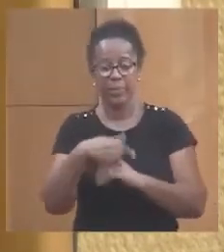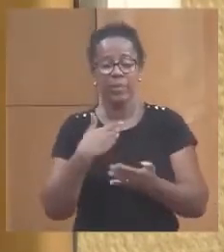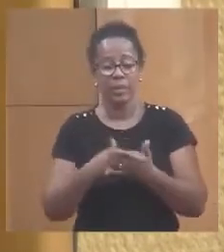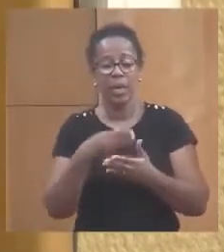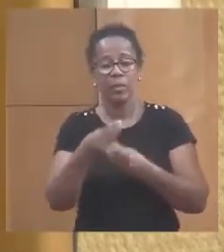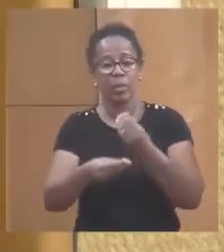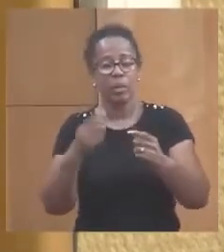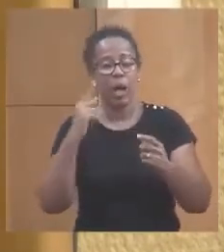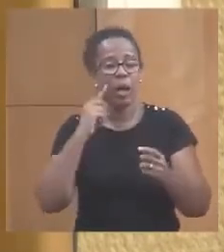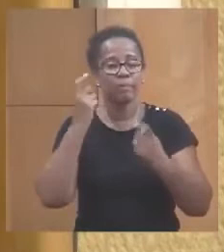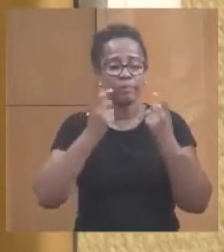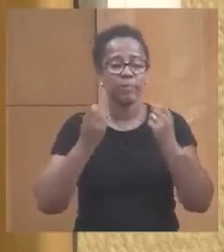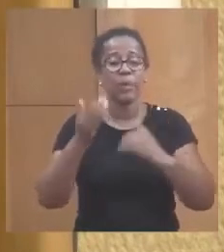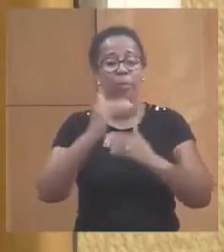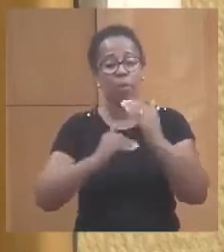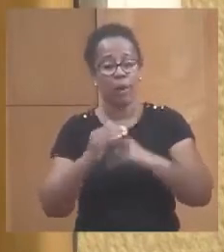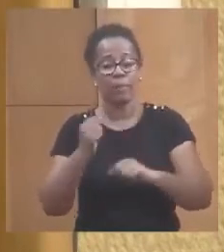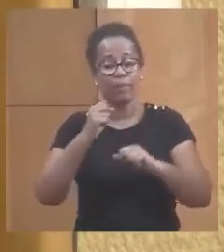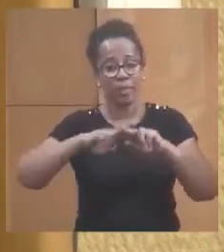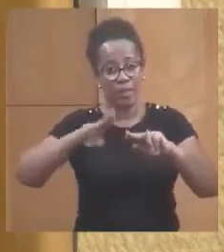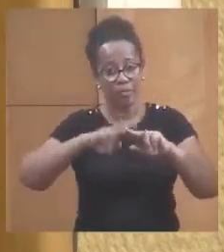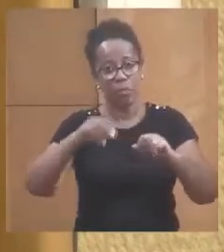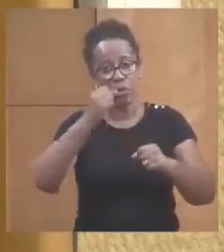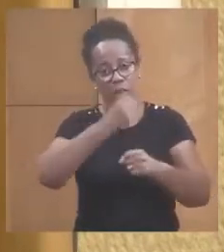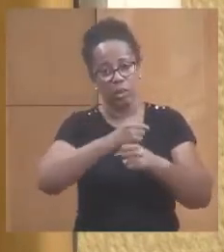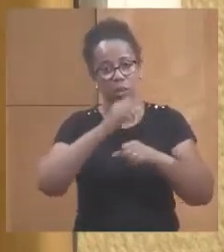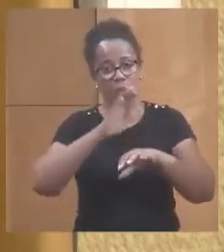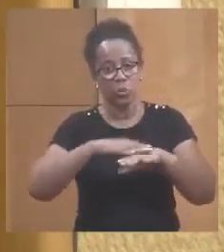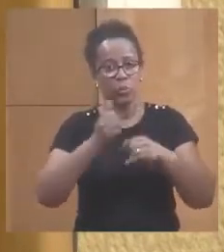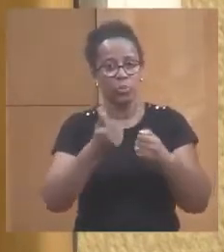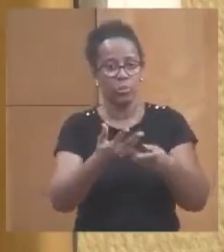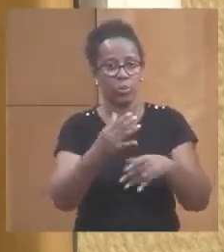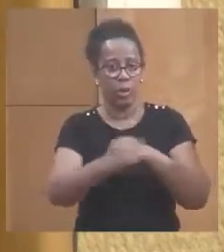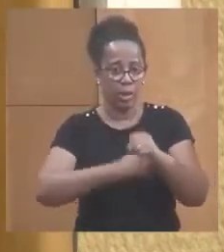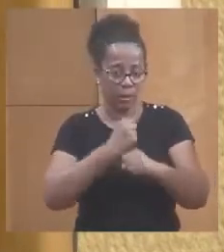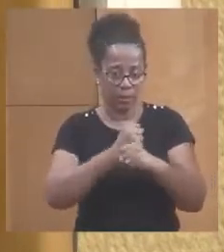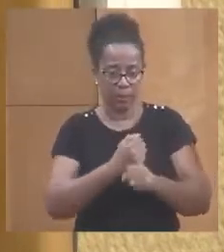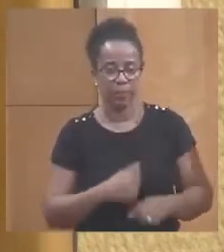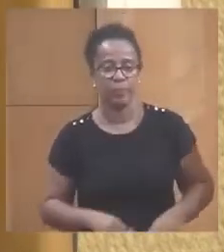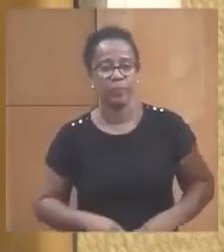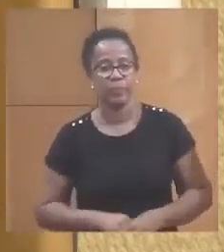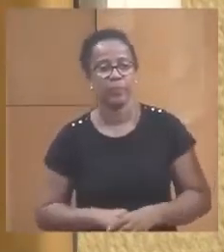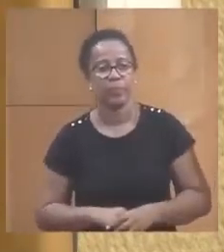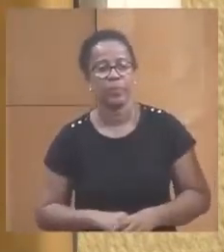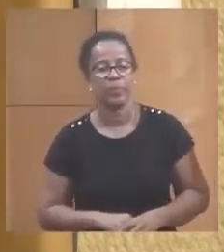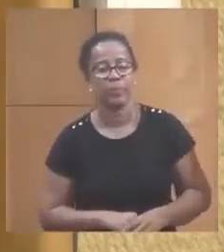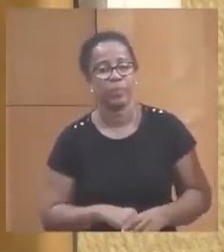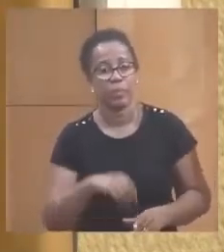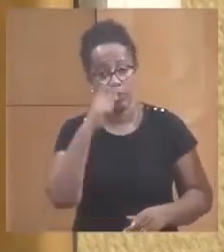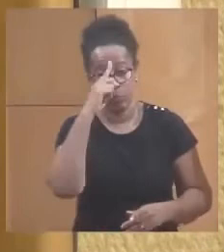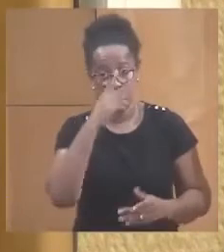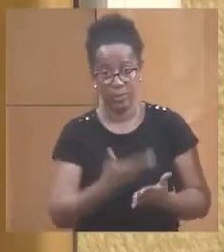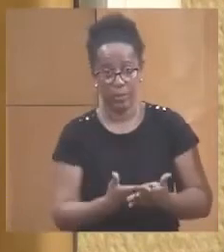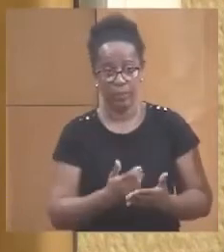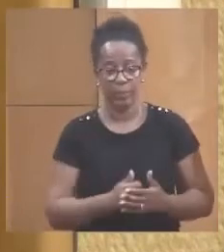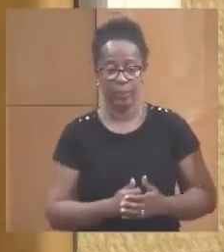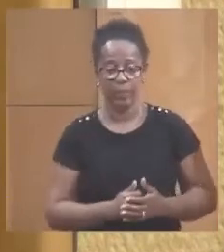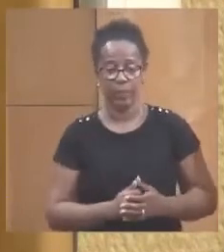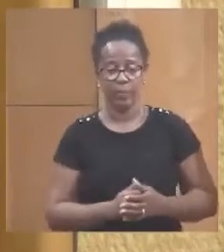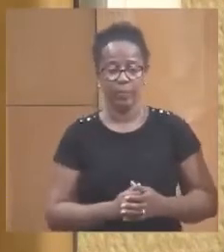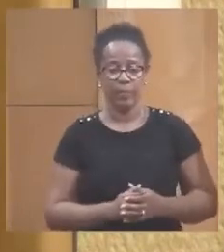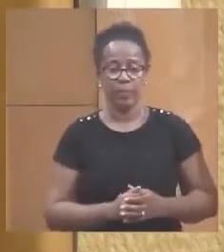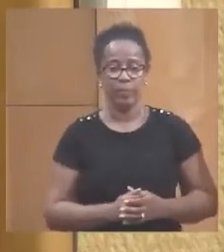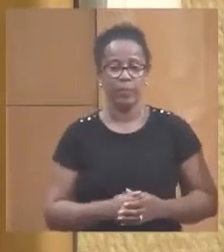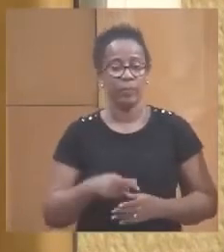un programme de travaux, d'ailleurs, qui était pluriannuel. Bien. Pour ce faire, nous